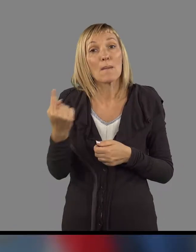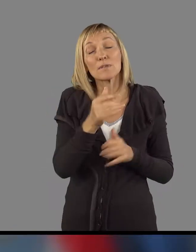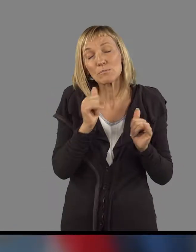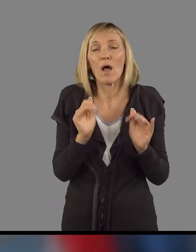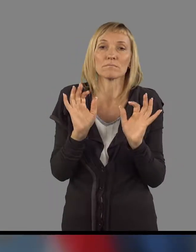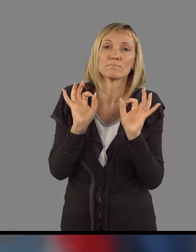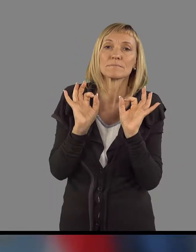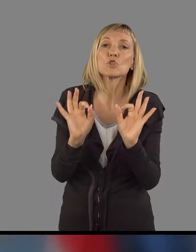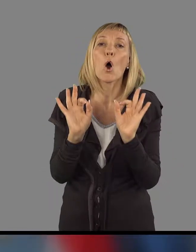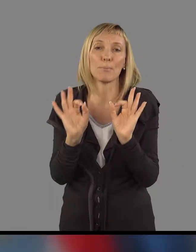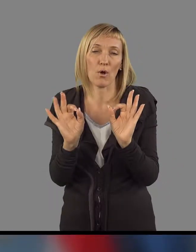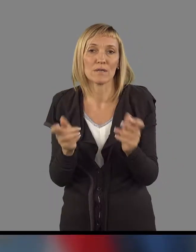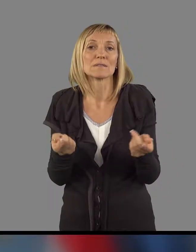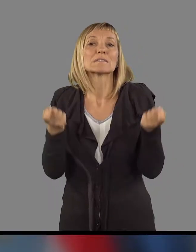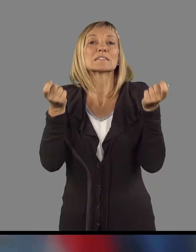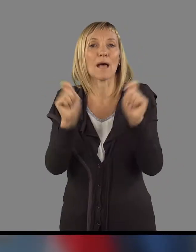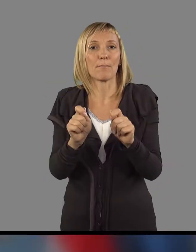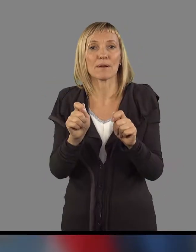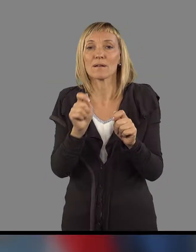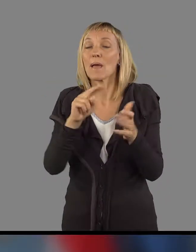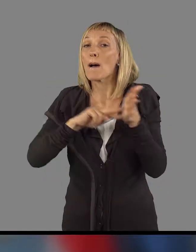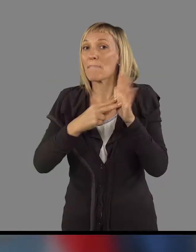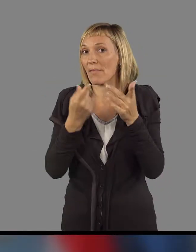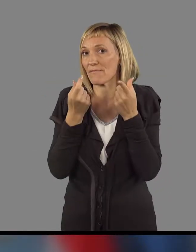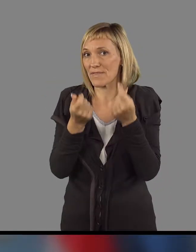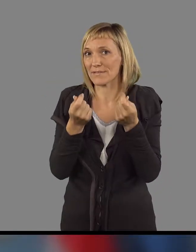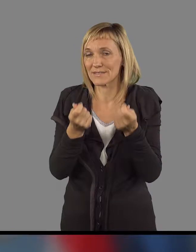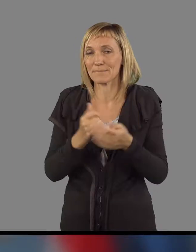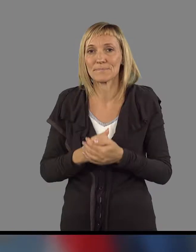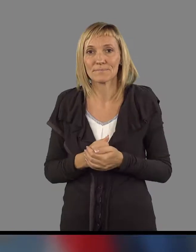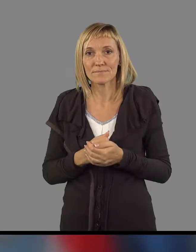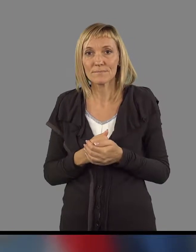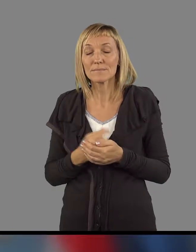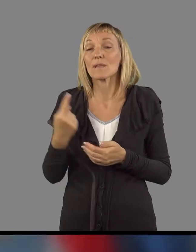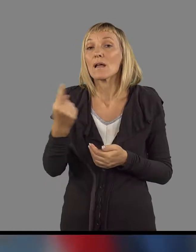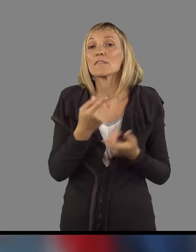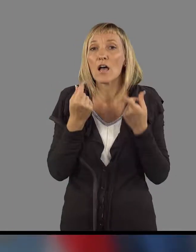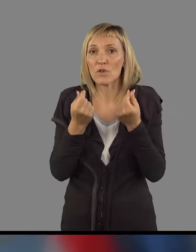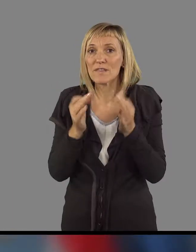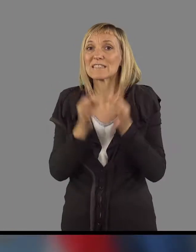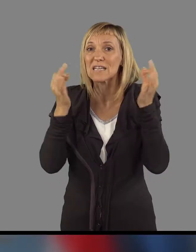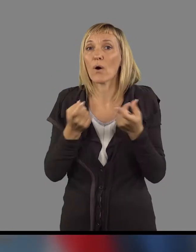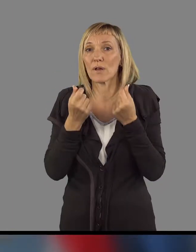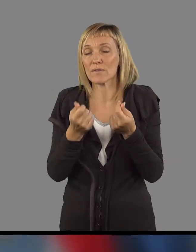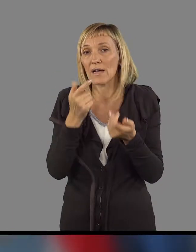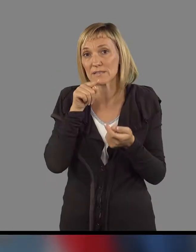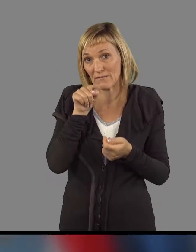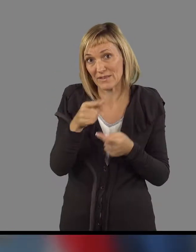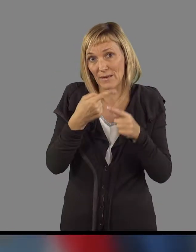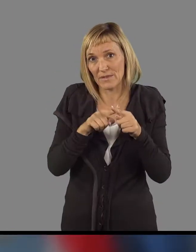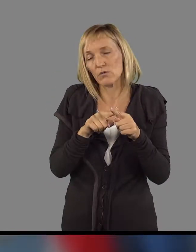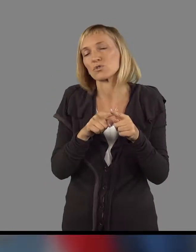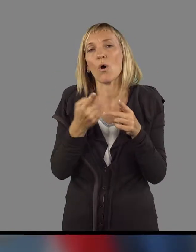solidno zaprli to finančno konstrukcijo. Naše finance, javne finance v tem delu so